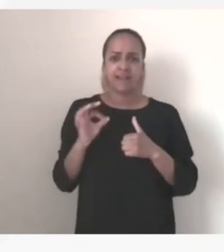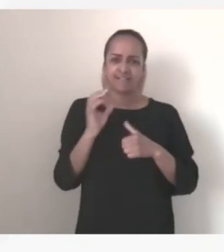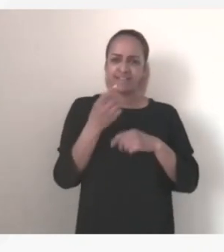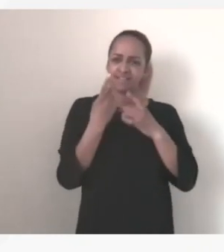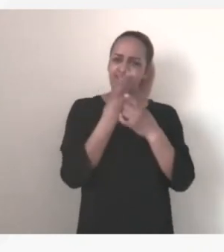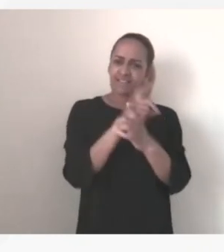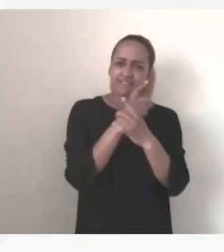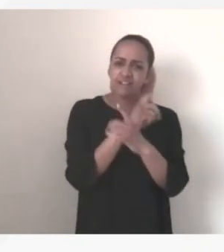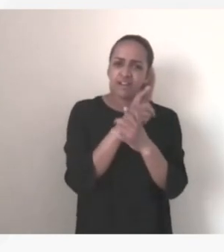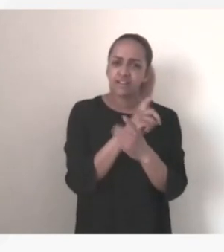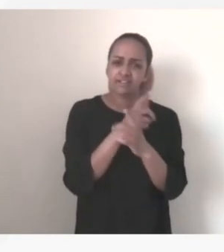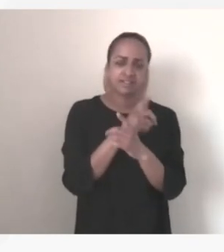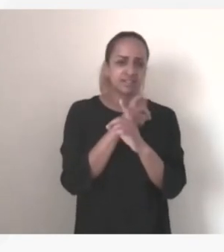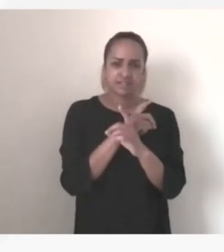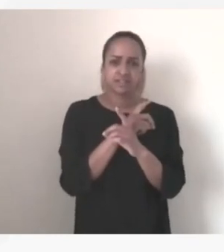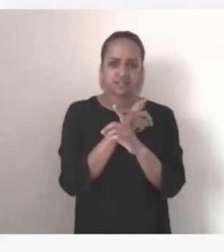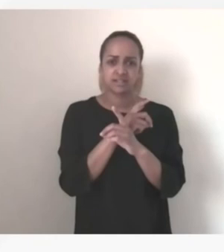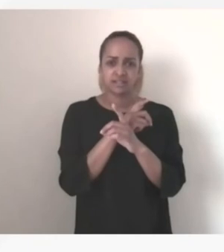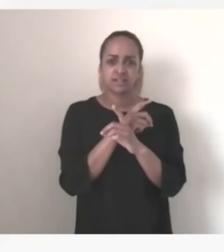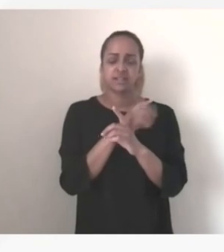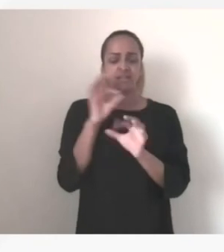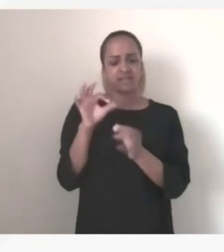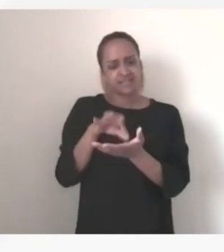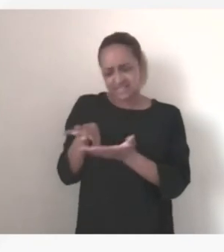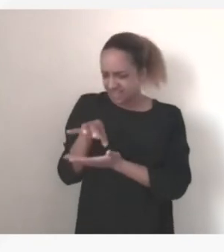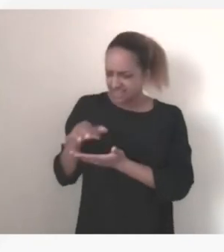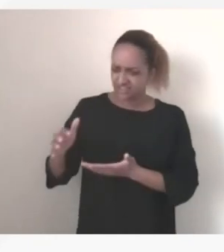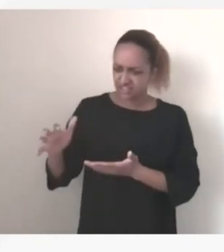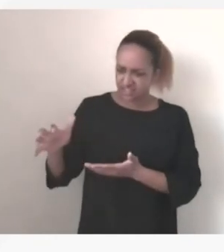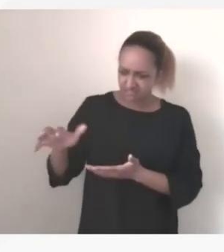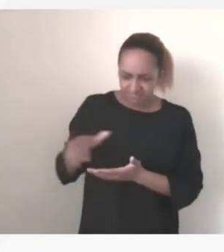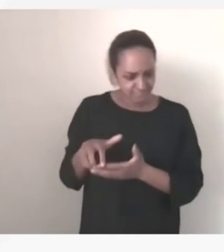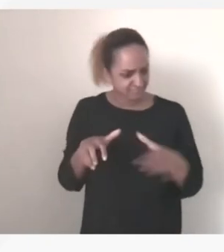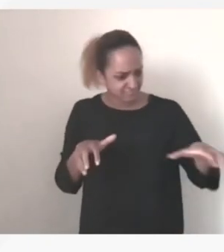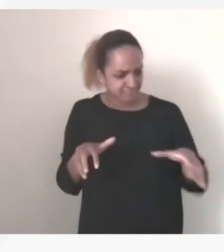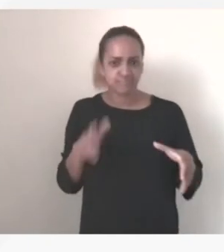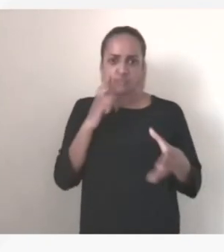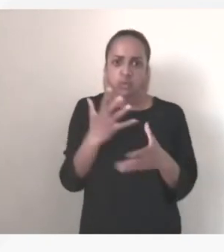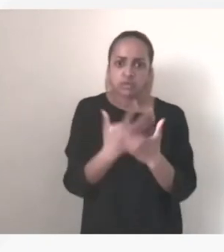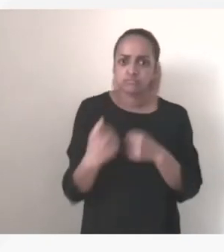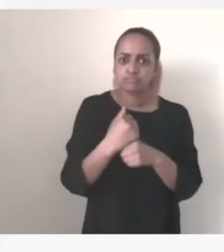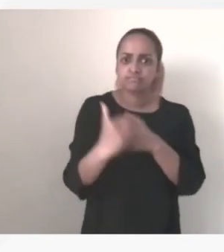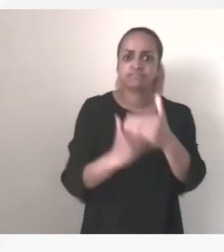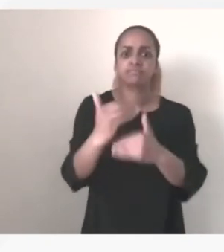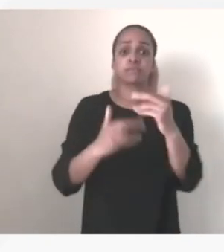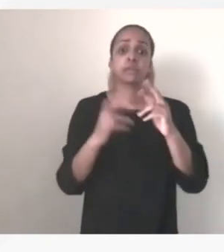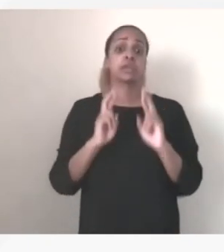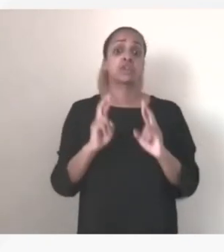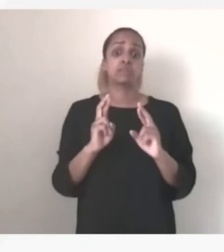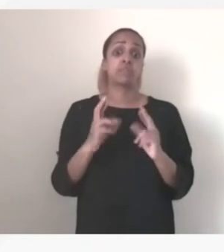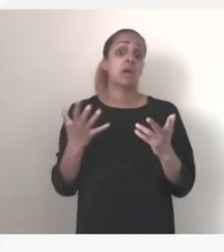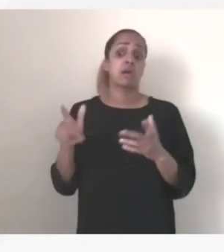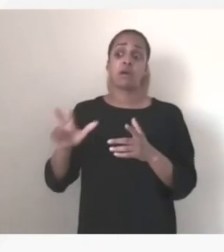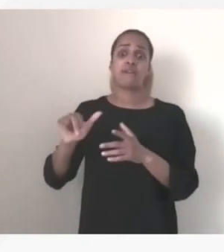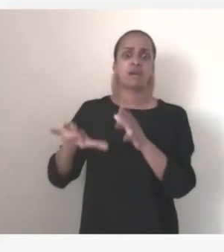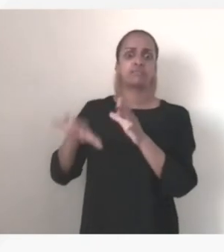est fait sur la boussole stratégique dont je rappelle qu'on espère qu'elle sera adoptée aussi sous présidence française de l'Union européenne et même